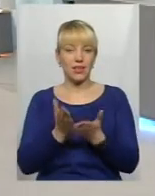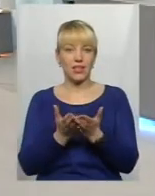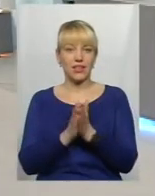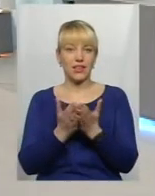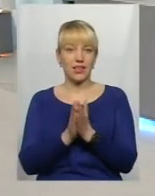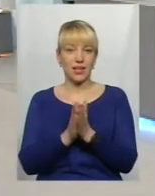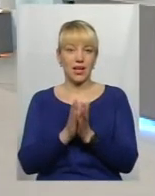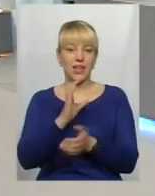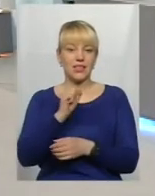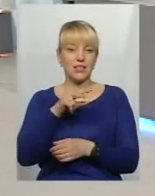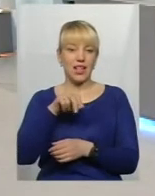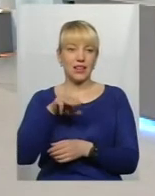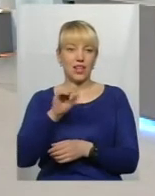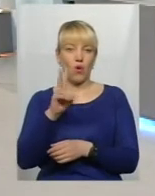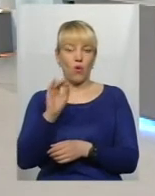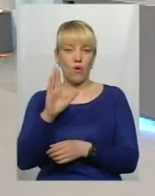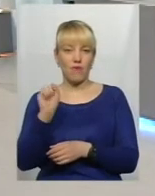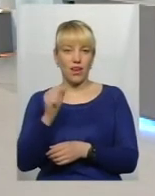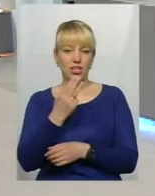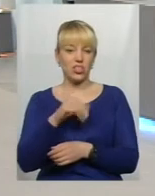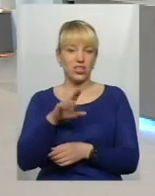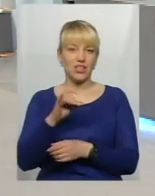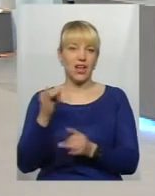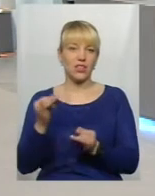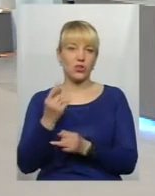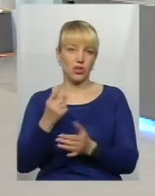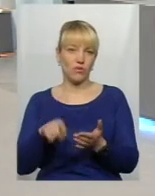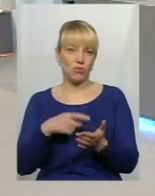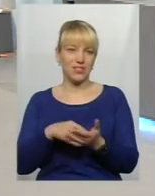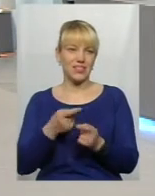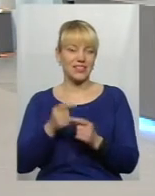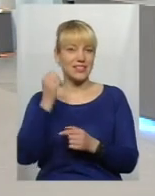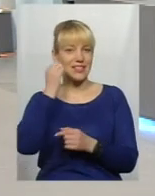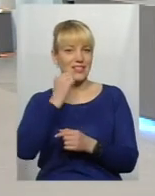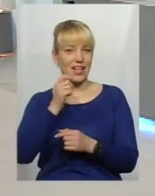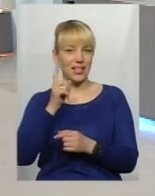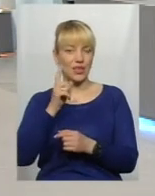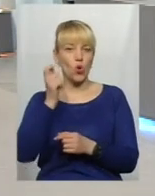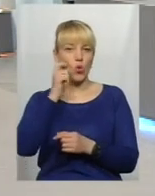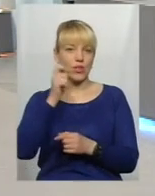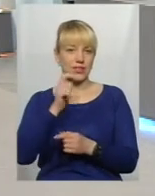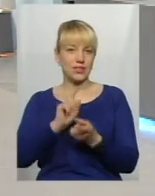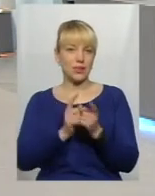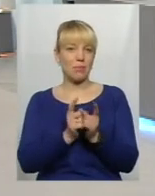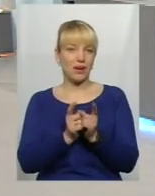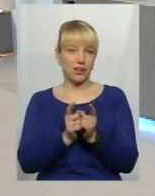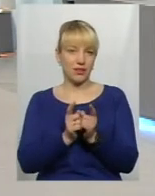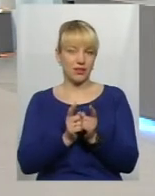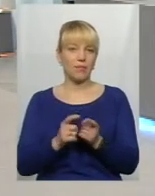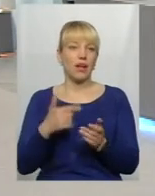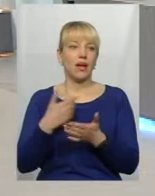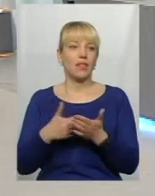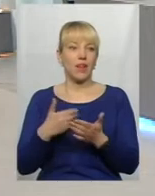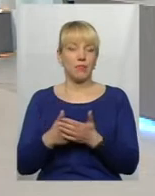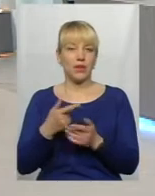Салтикова-Щедріна «Історія одного міста», досить цікавий такий старий, але український переклад. Наприклад,